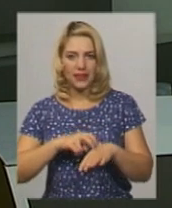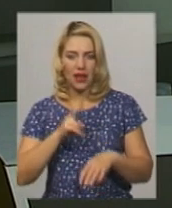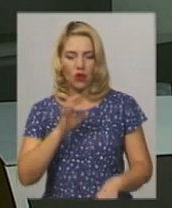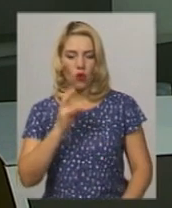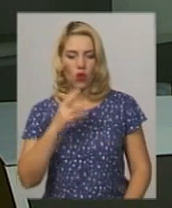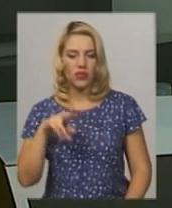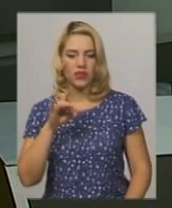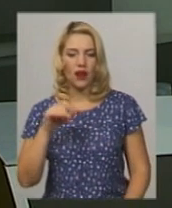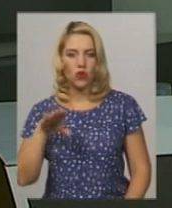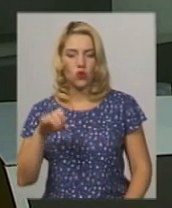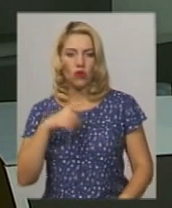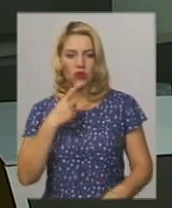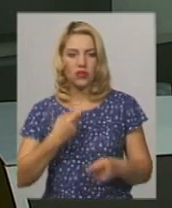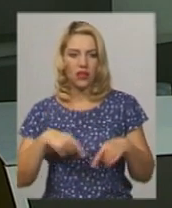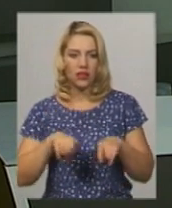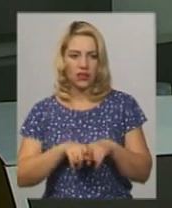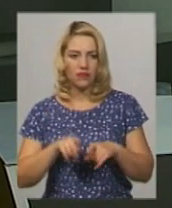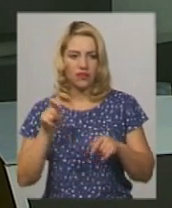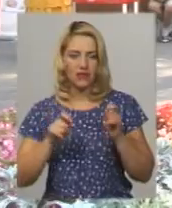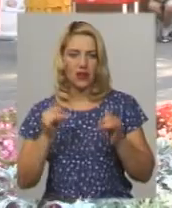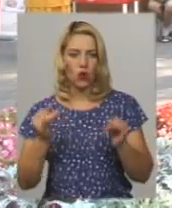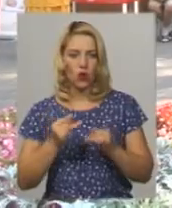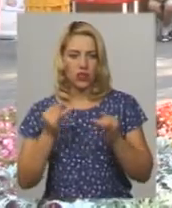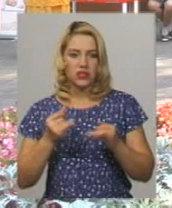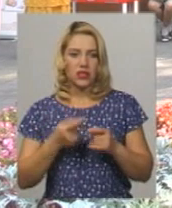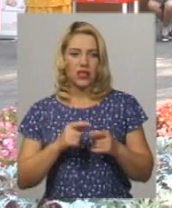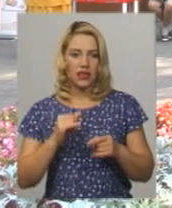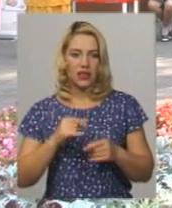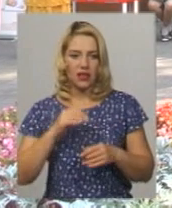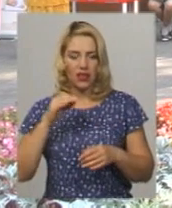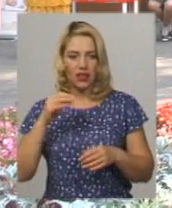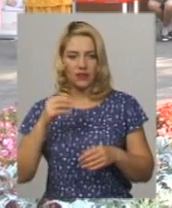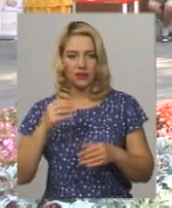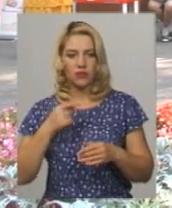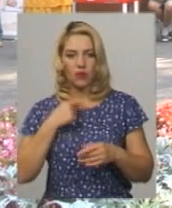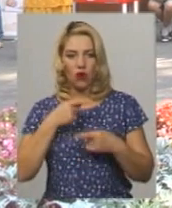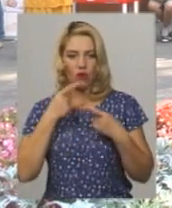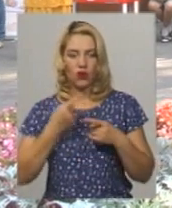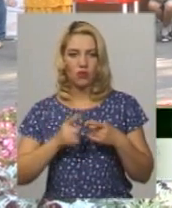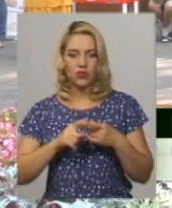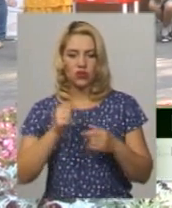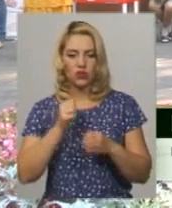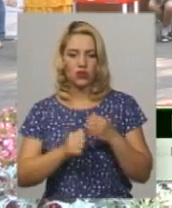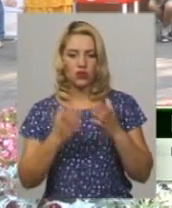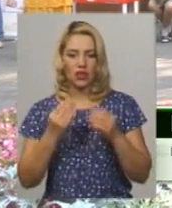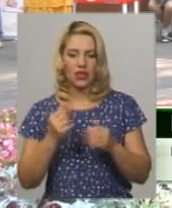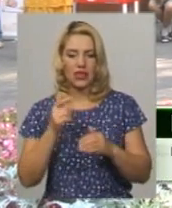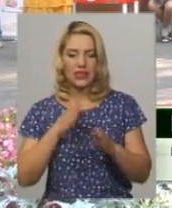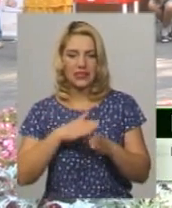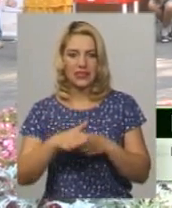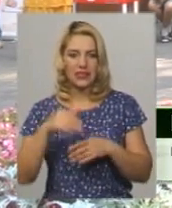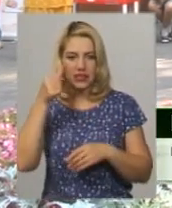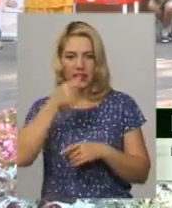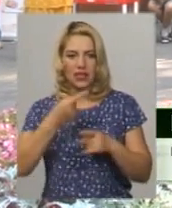такий фестиваль корисний та інформативний. Ми говоримо про це щоденно і цілий рік, але цей